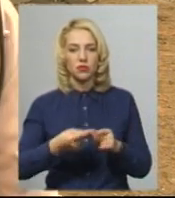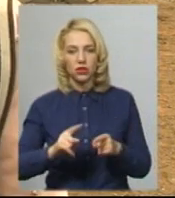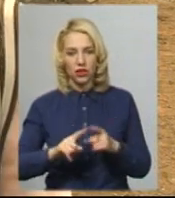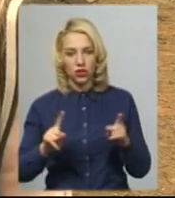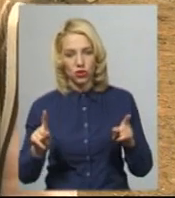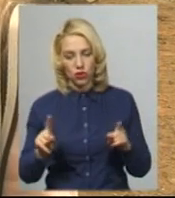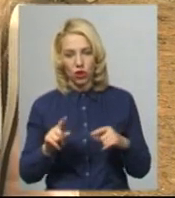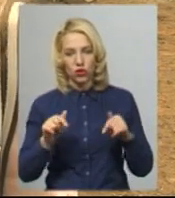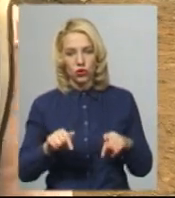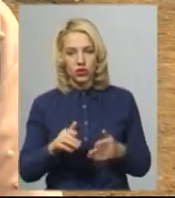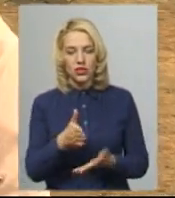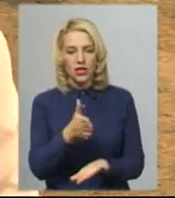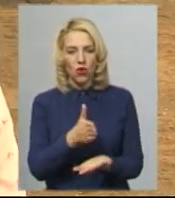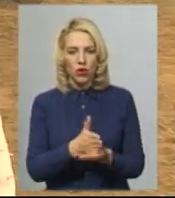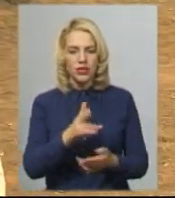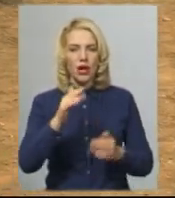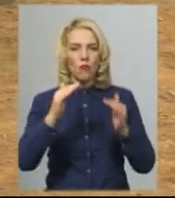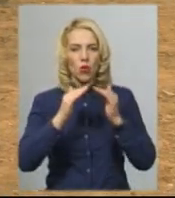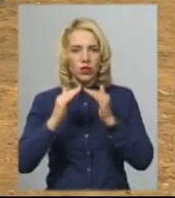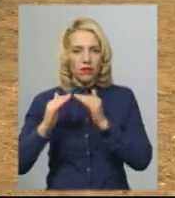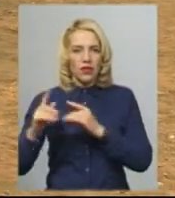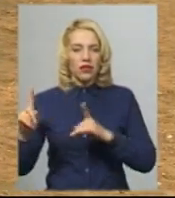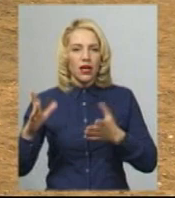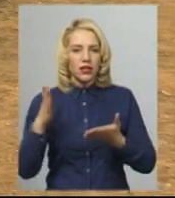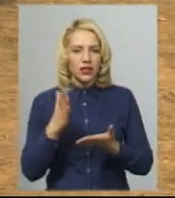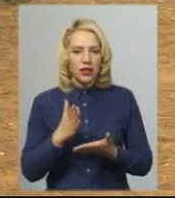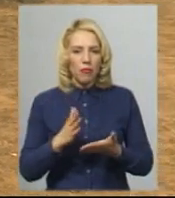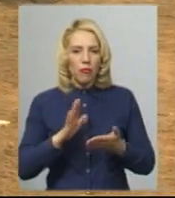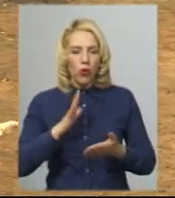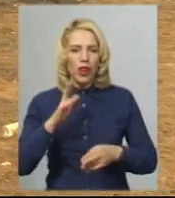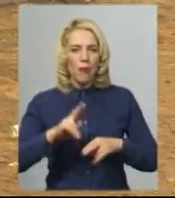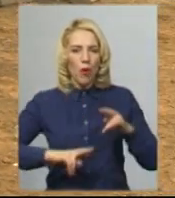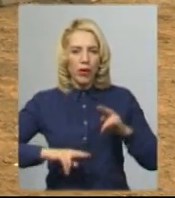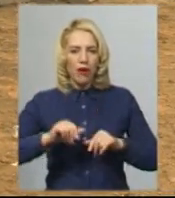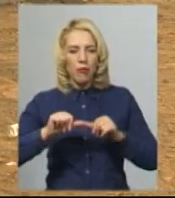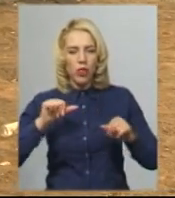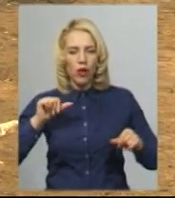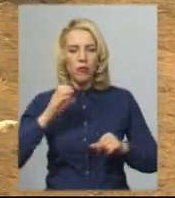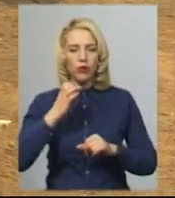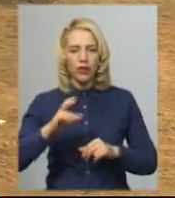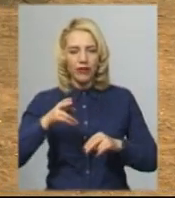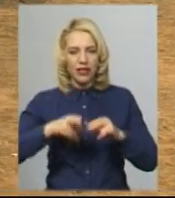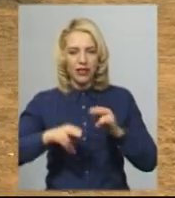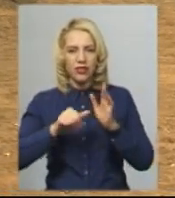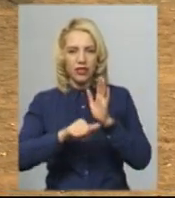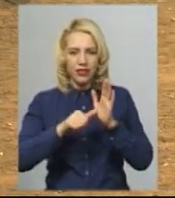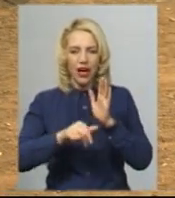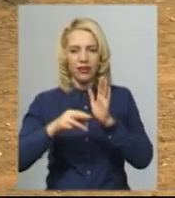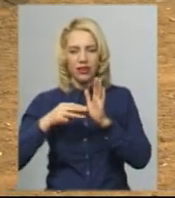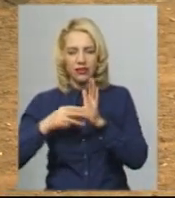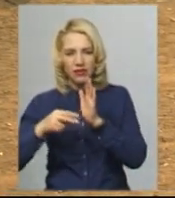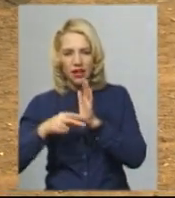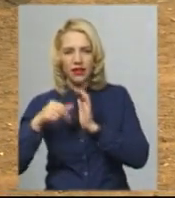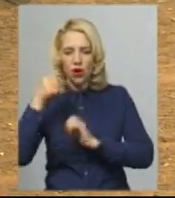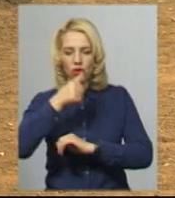тут знаходяться будівлі, які були побудовані в кінці минулого століття, тобто в 60-70-х